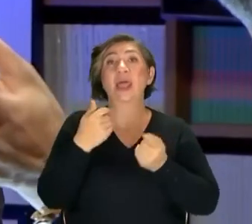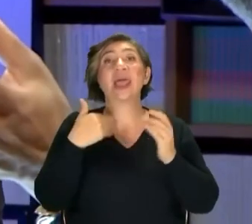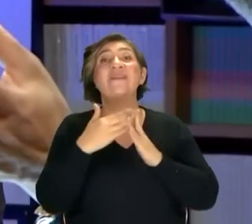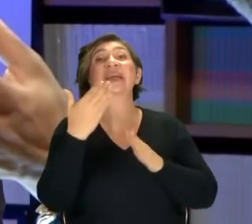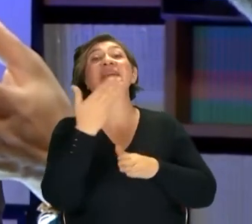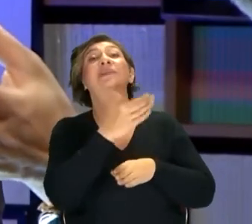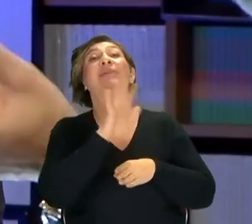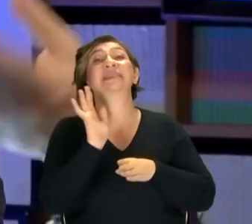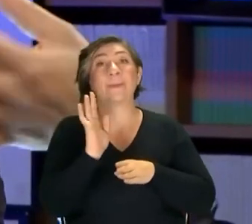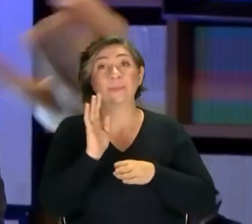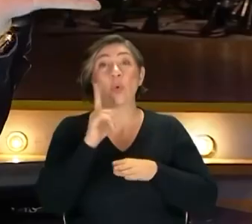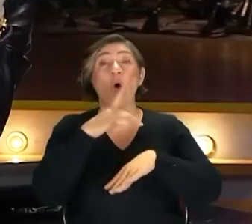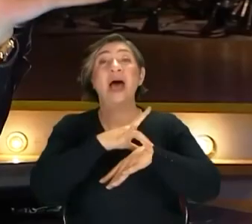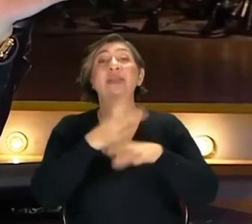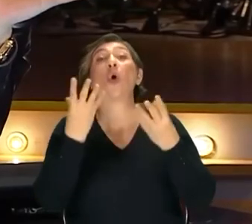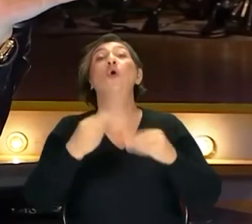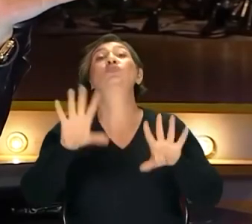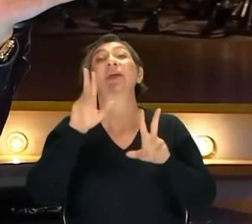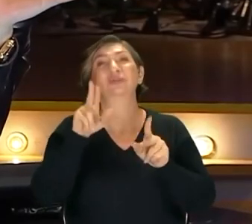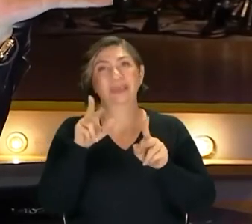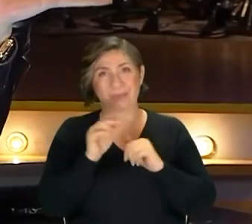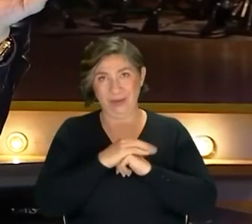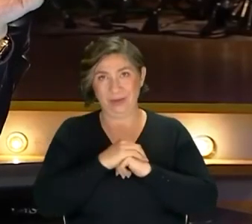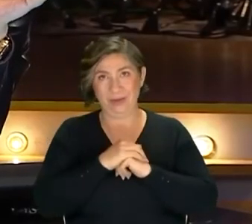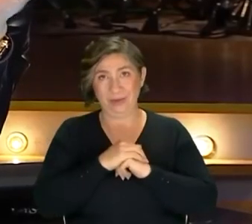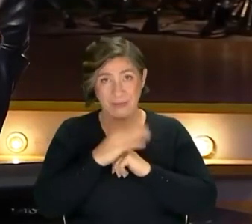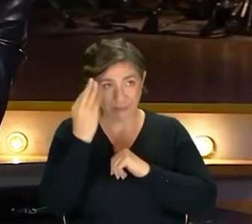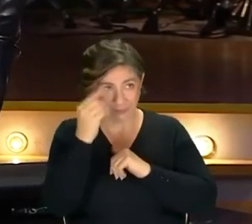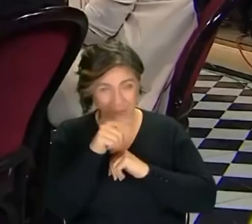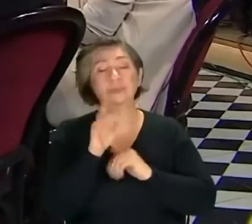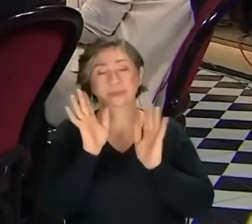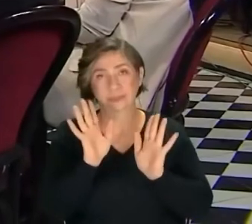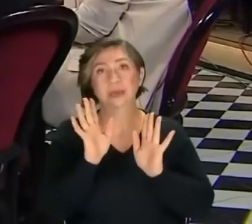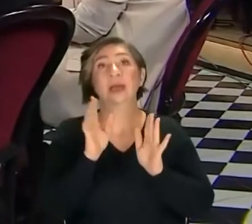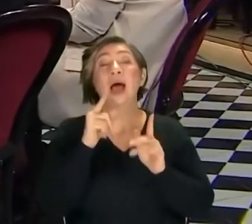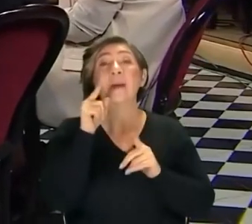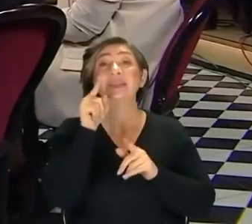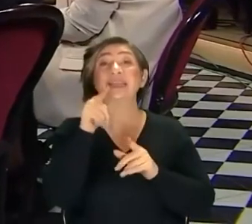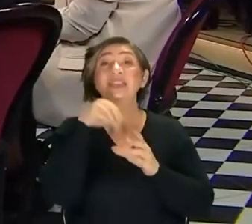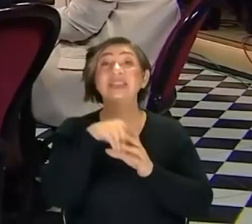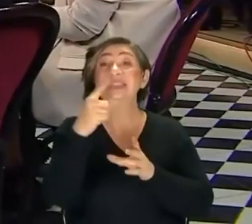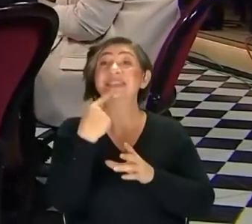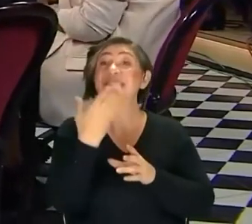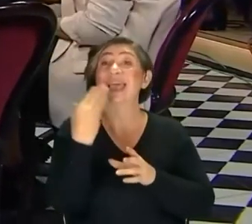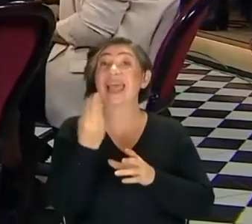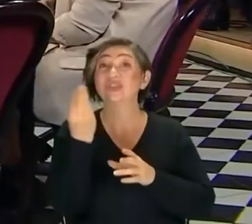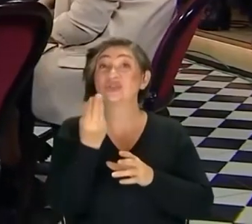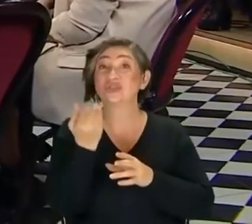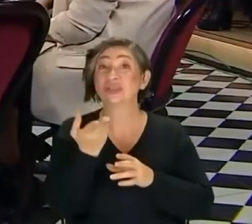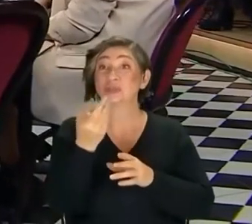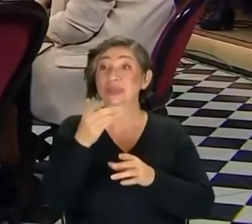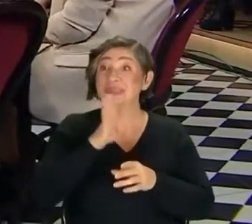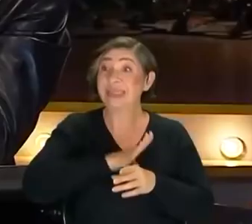gitmezsem o hastalıklar olmayacakmış gibi. Anlatabildim mi? Yani koşuyor. Ama senin için senin yaşın genç. Buna